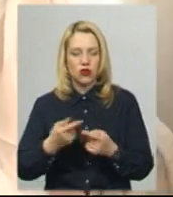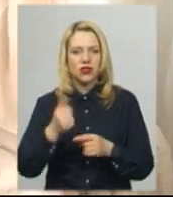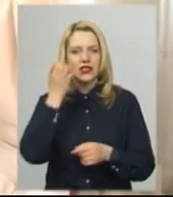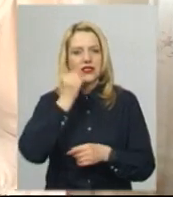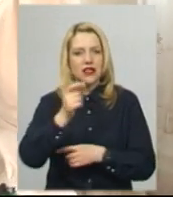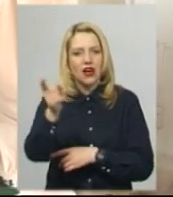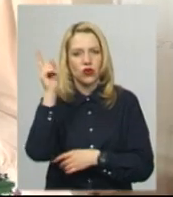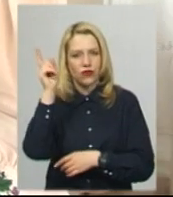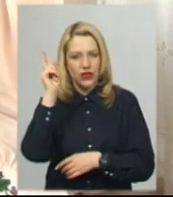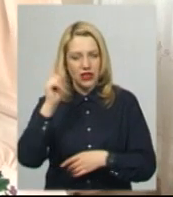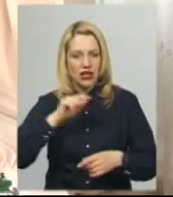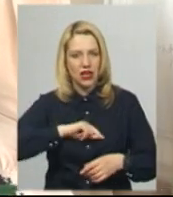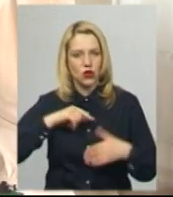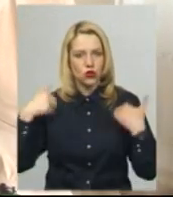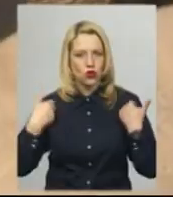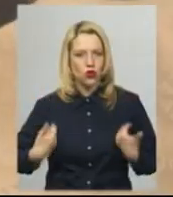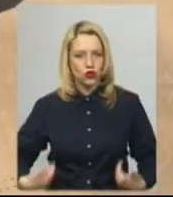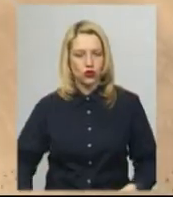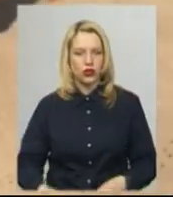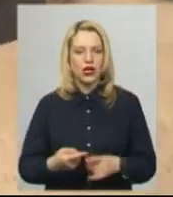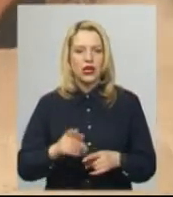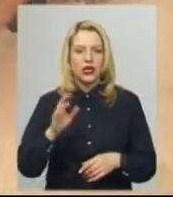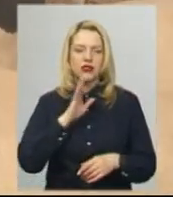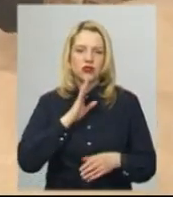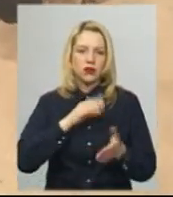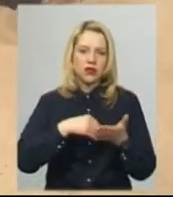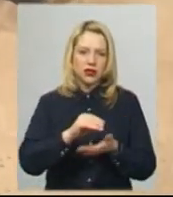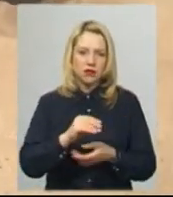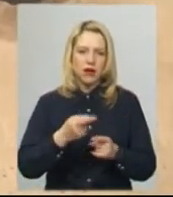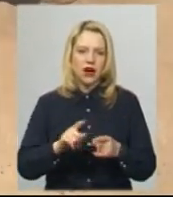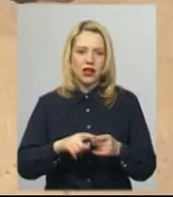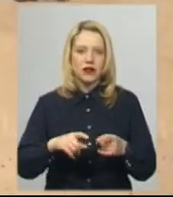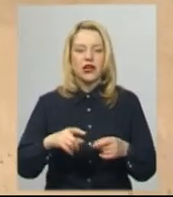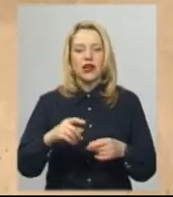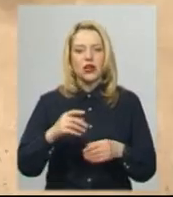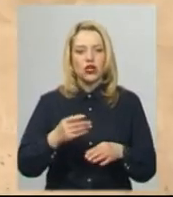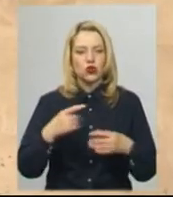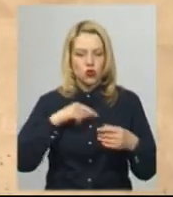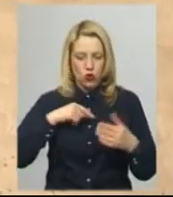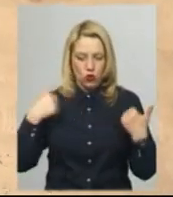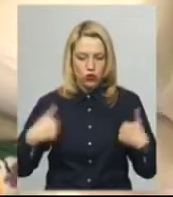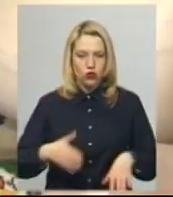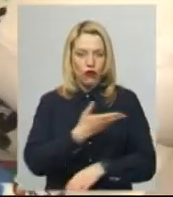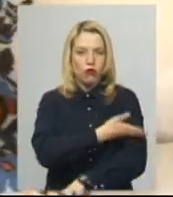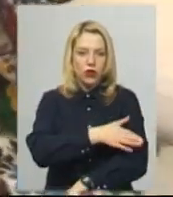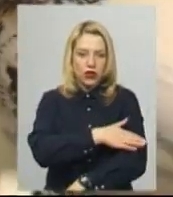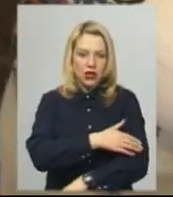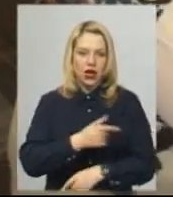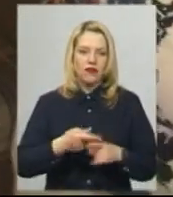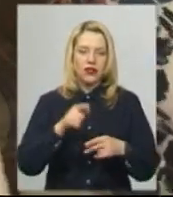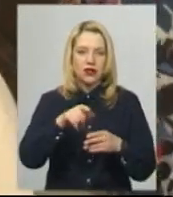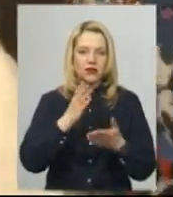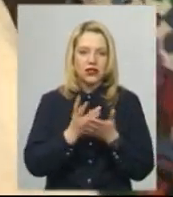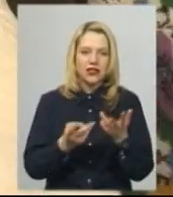техніку ручного пошиття одягу, як це робили вдавнину. Для цього придбала сорочку на домотканому полотні Полтавської області, виконану в техніці лиштви,